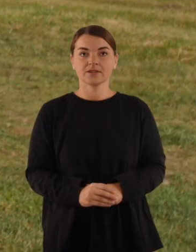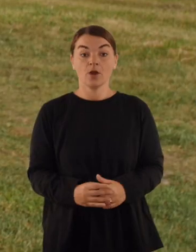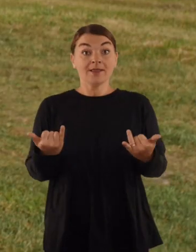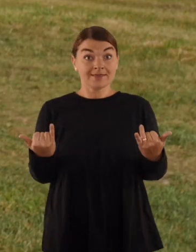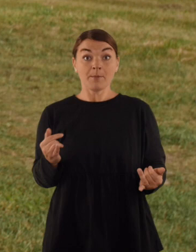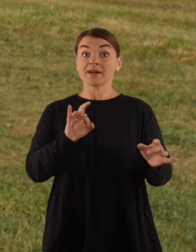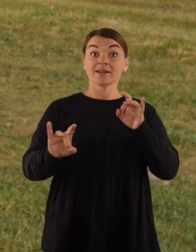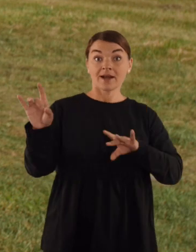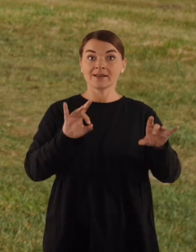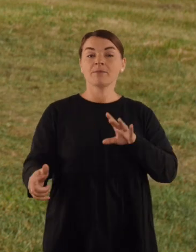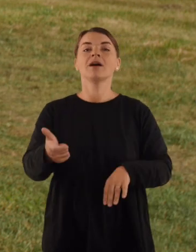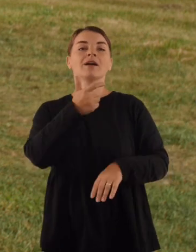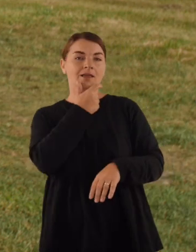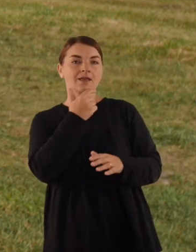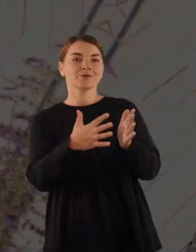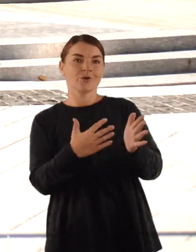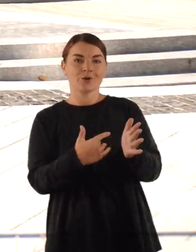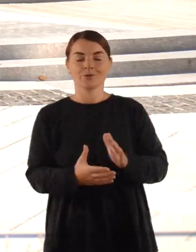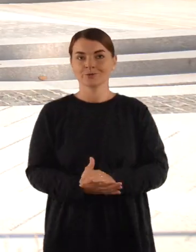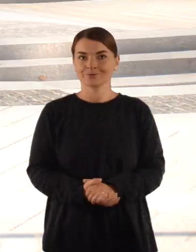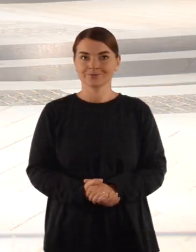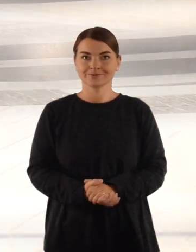Dabar reklama, likite įsijungę.